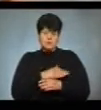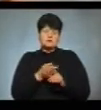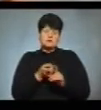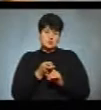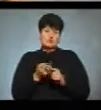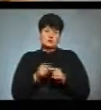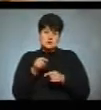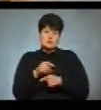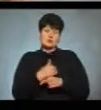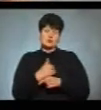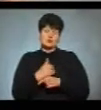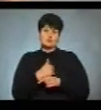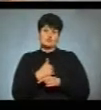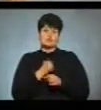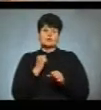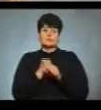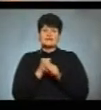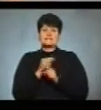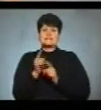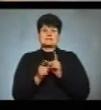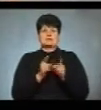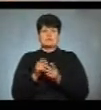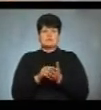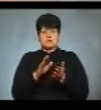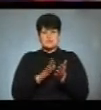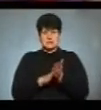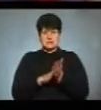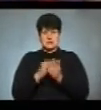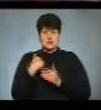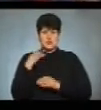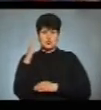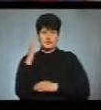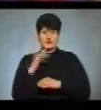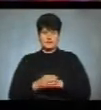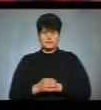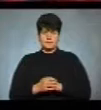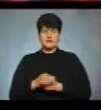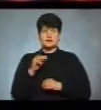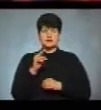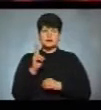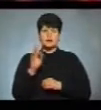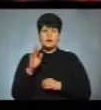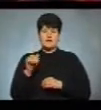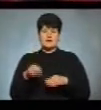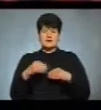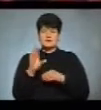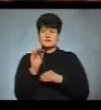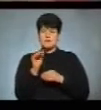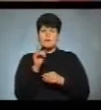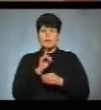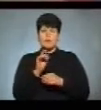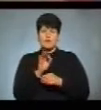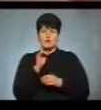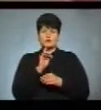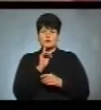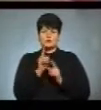хочемо провести зміну реєстрації голосування. Тетяна Коваль видає посвідчення про тимчасову зміну